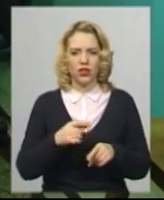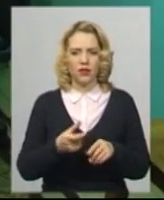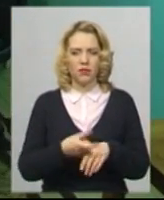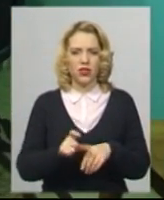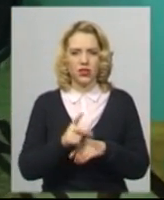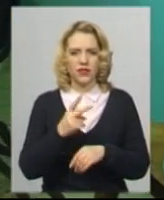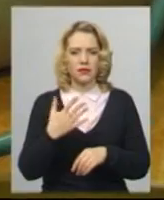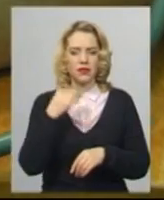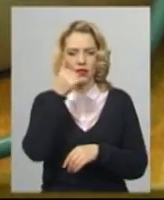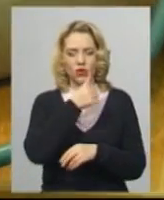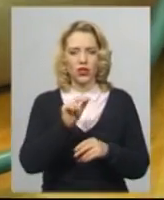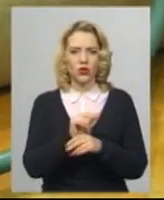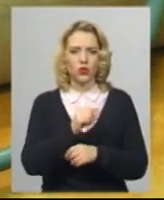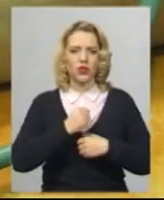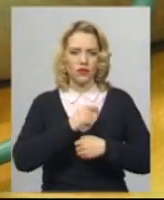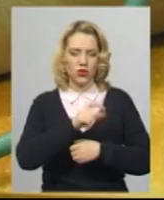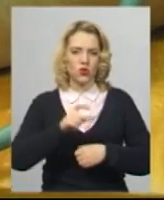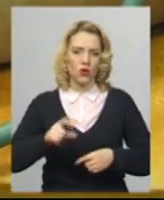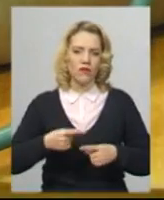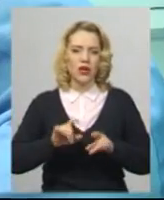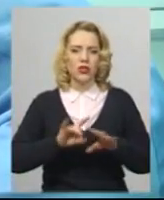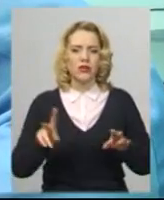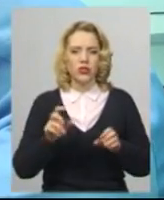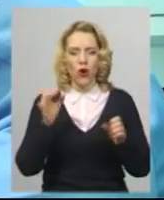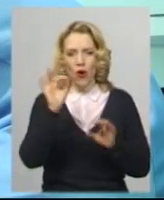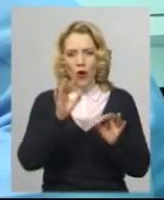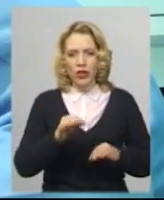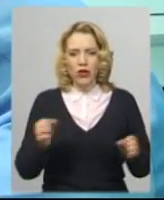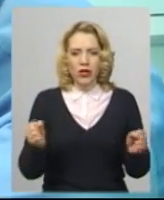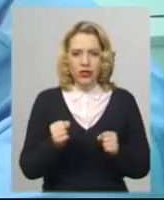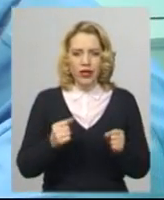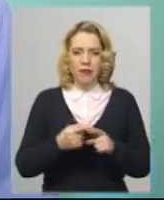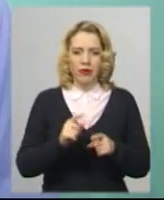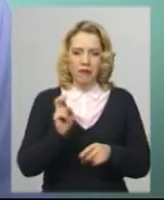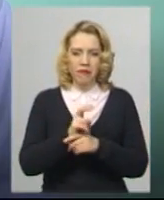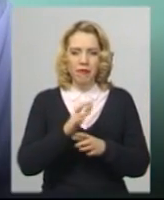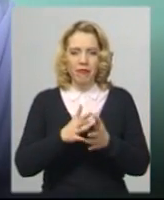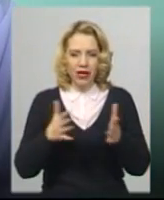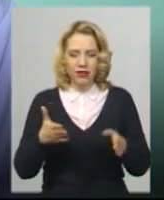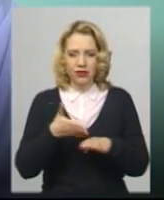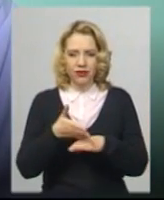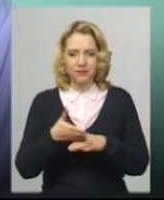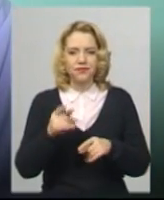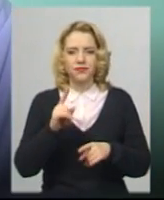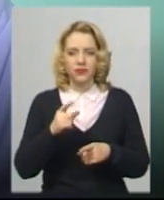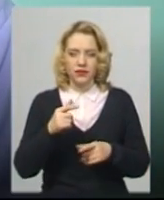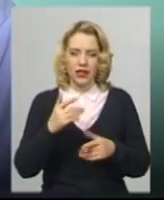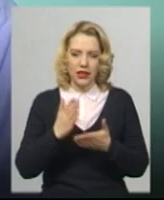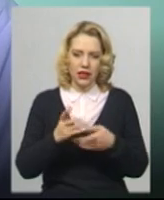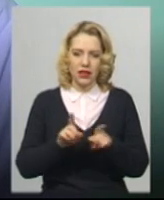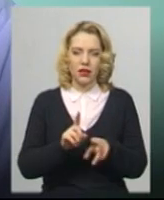25 років лікує військових. Розповідає, що восени та взимку пацієнтів у відділенні стає більше. Зараз, може, якийсь період